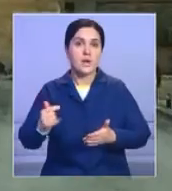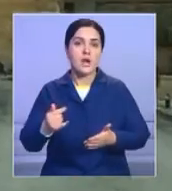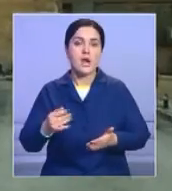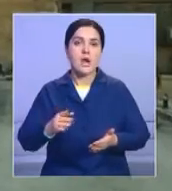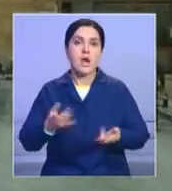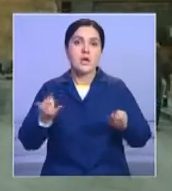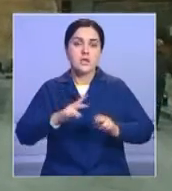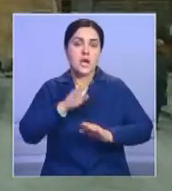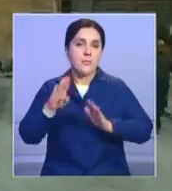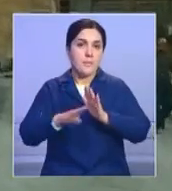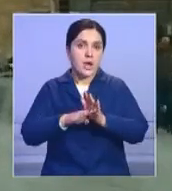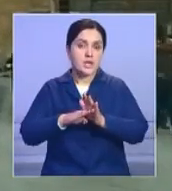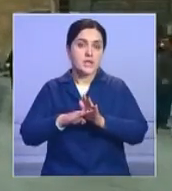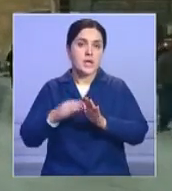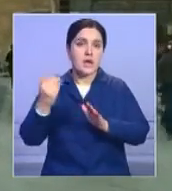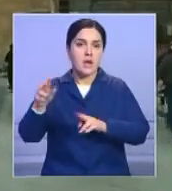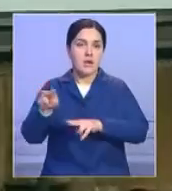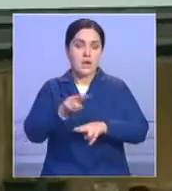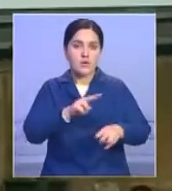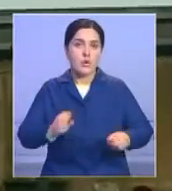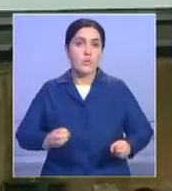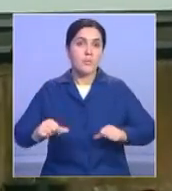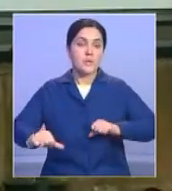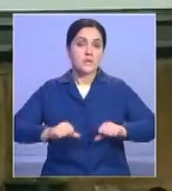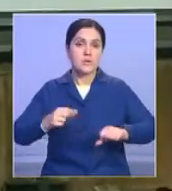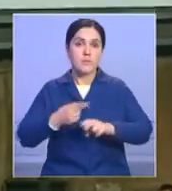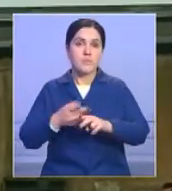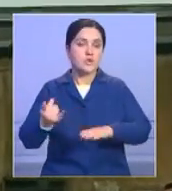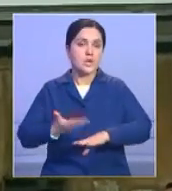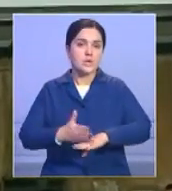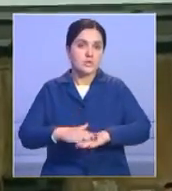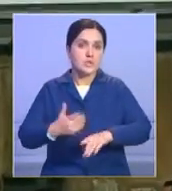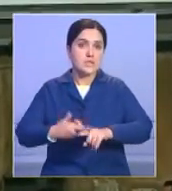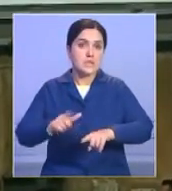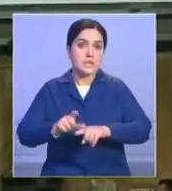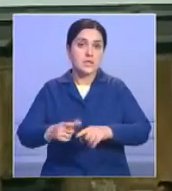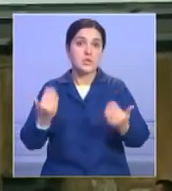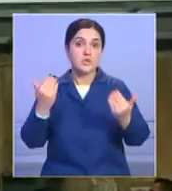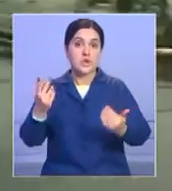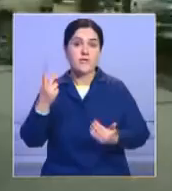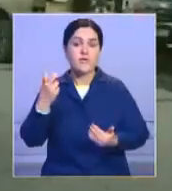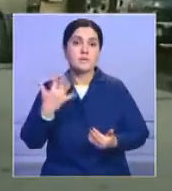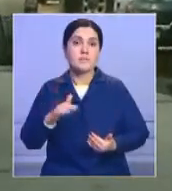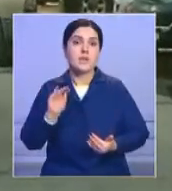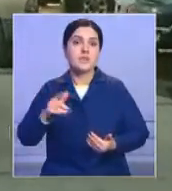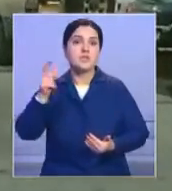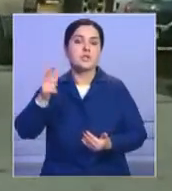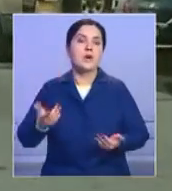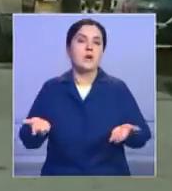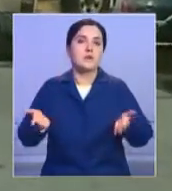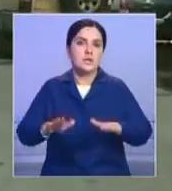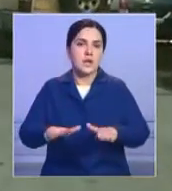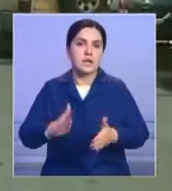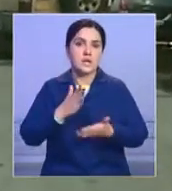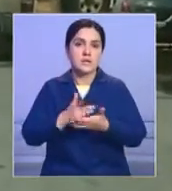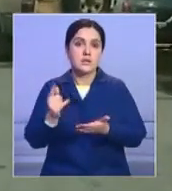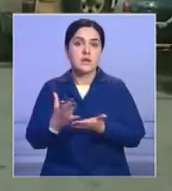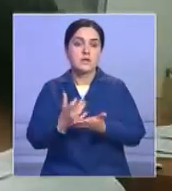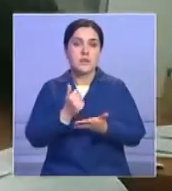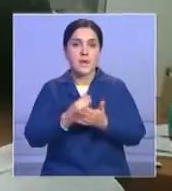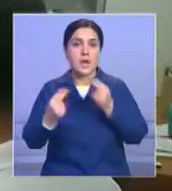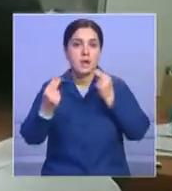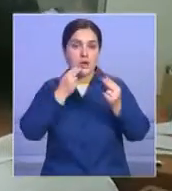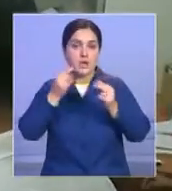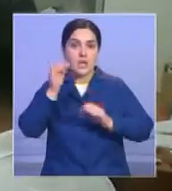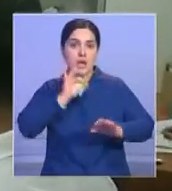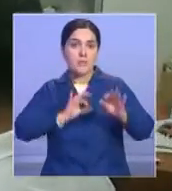кварталах, остающихся под контролем боевиков, катастрофическая. Есть информация, что сейчас там находится около 250 тысяч человек. При